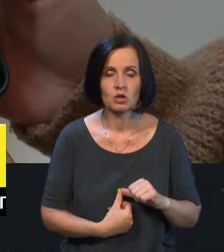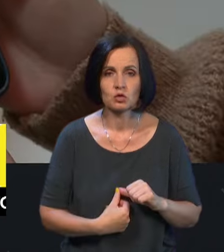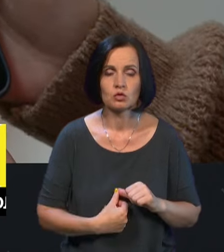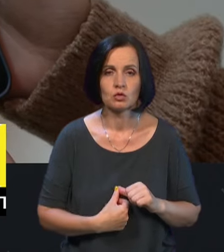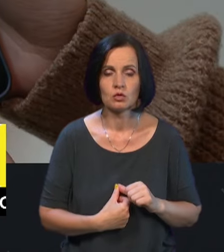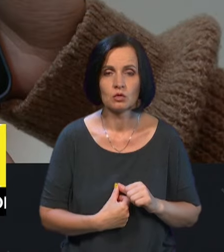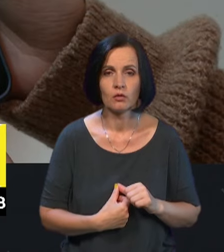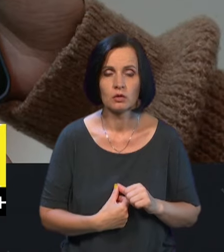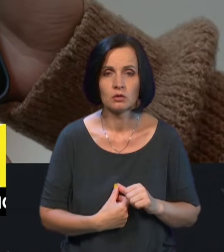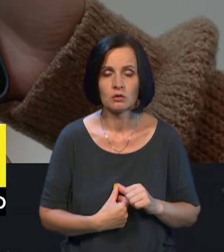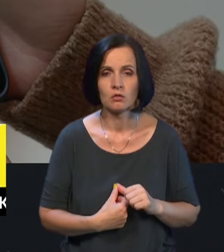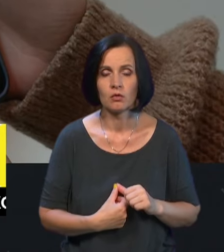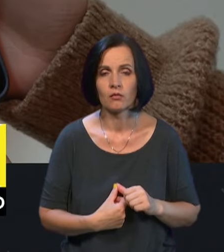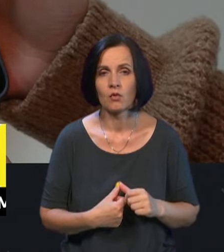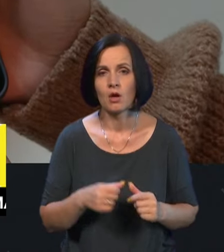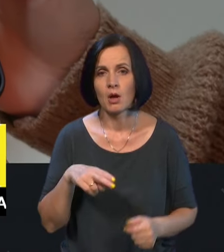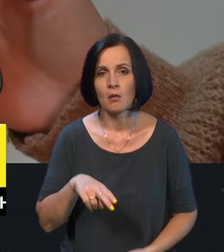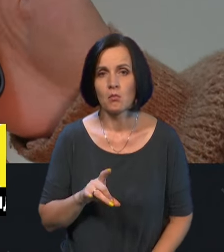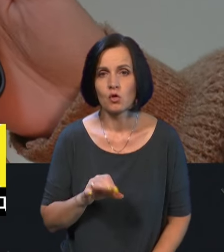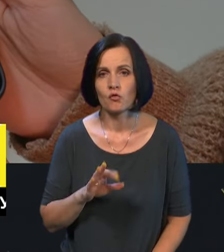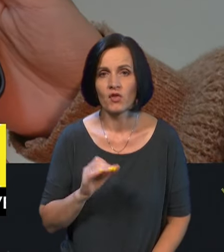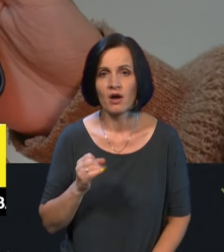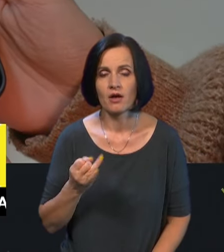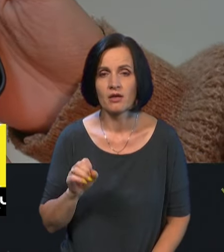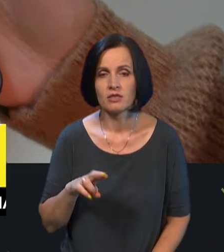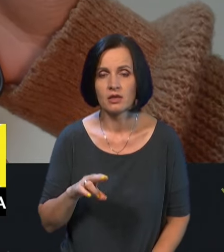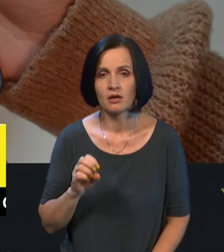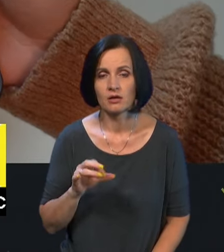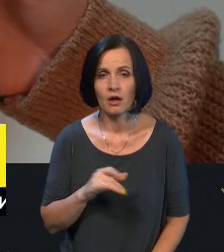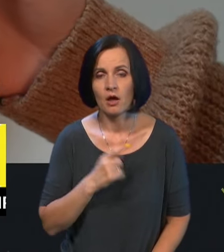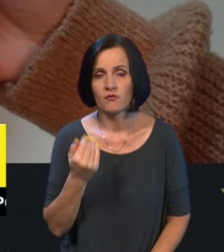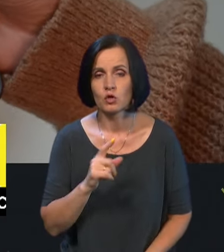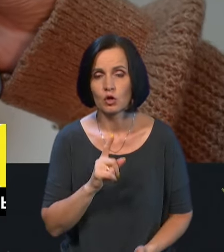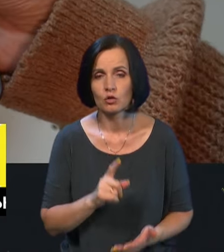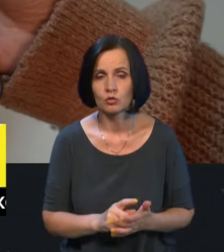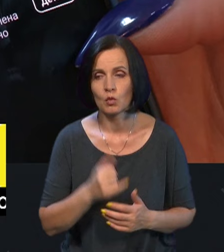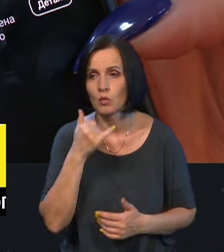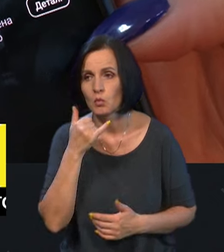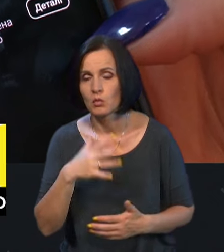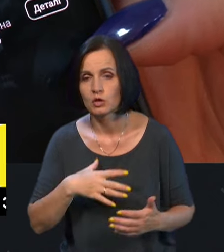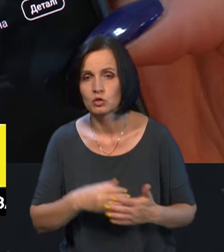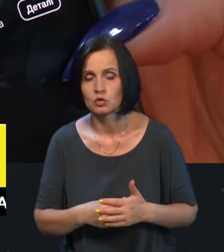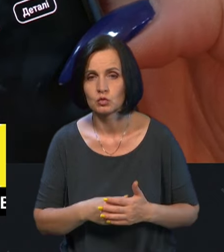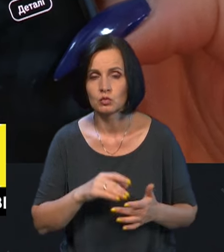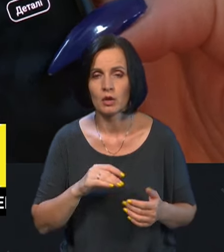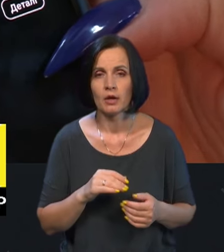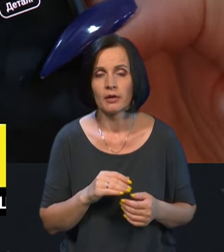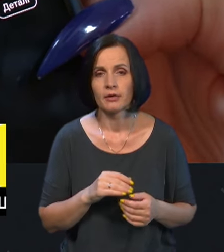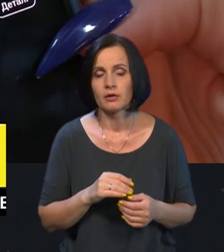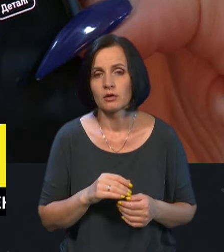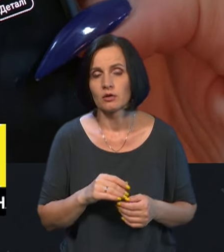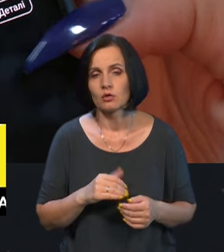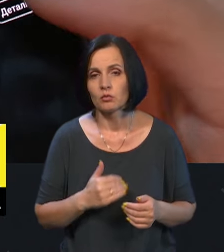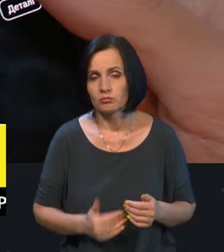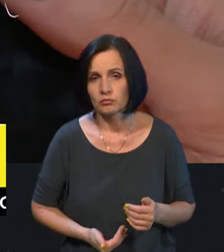наявність провайдера фіксованого зв'язку, то ви повинні як абонент зателефонувати вашому провайдеру, якщо ви не знаєте, яка технологія, за якою